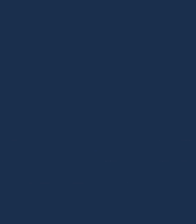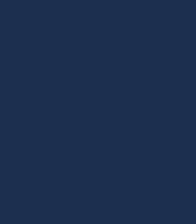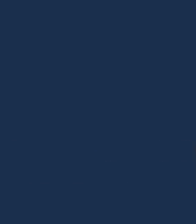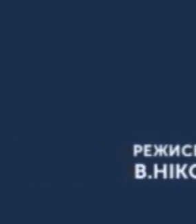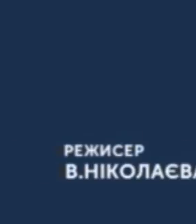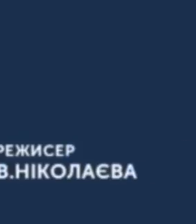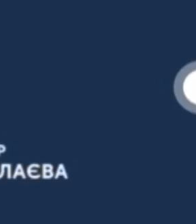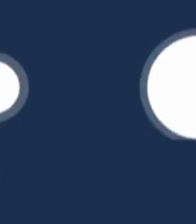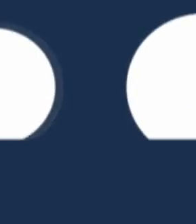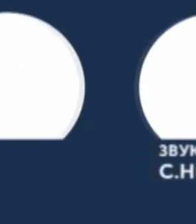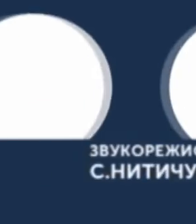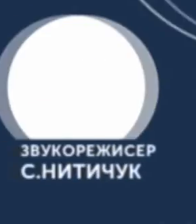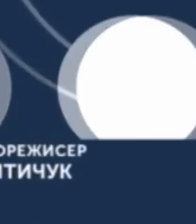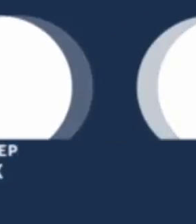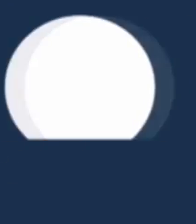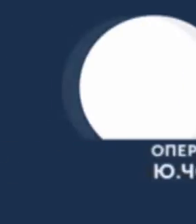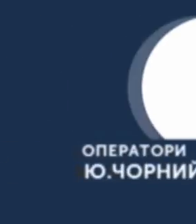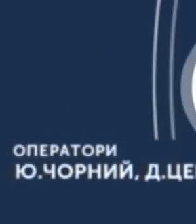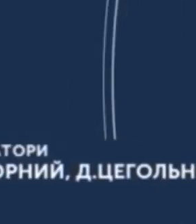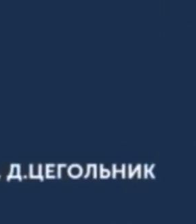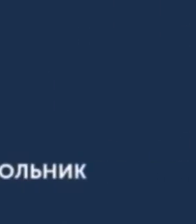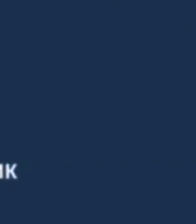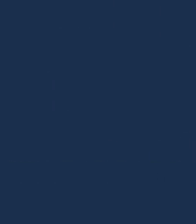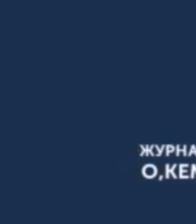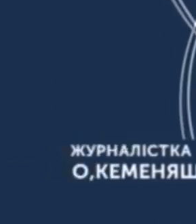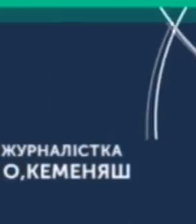Дуже бажаю вам бути здоровими і берегти себе.